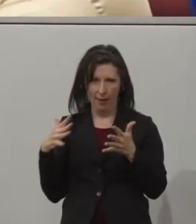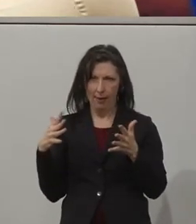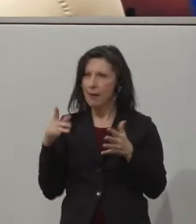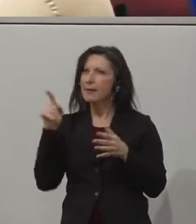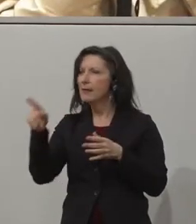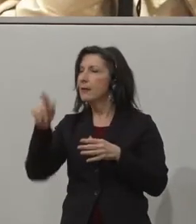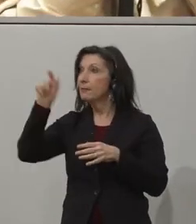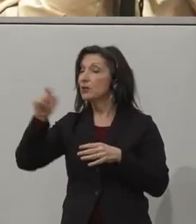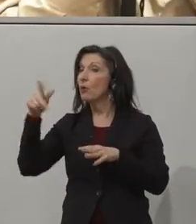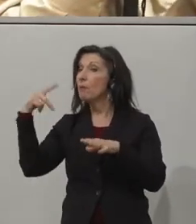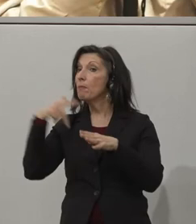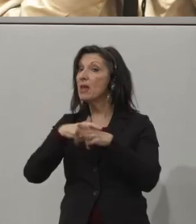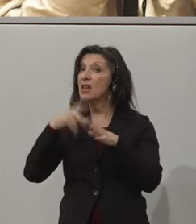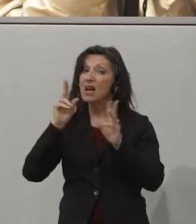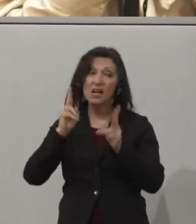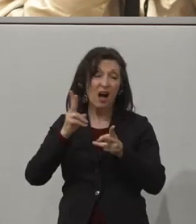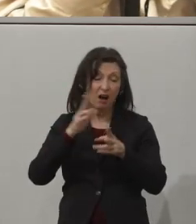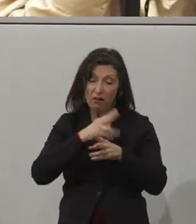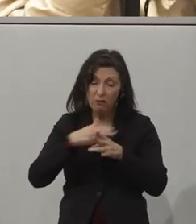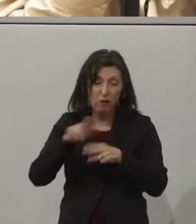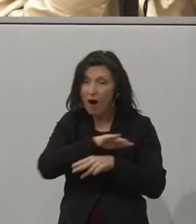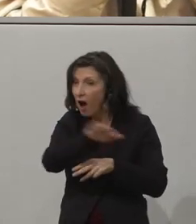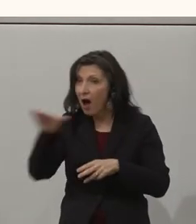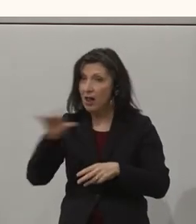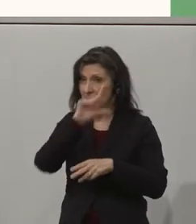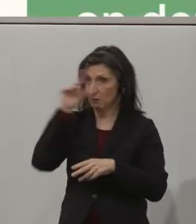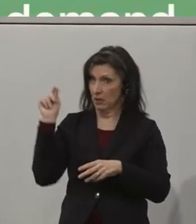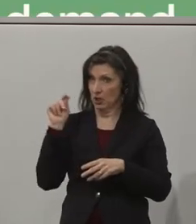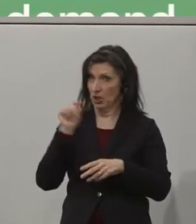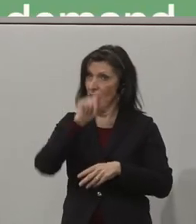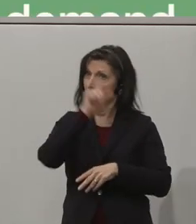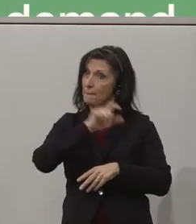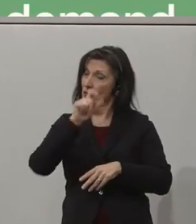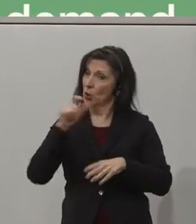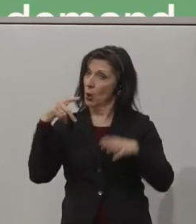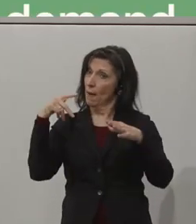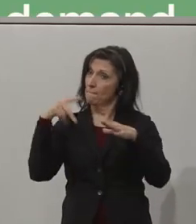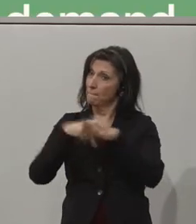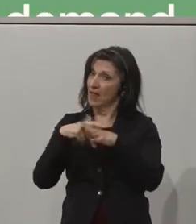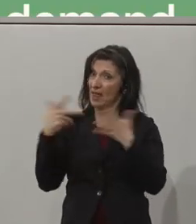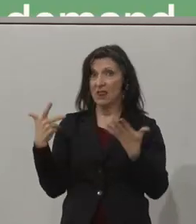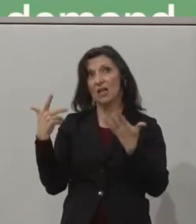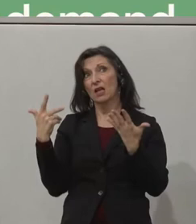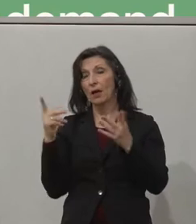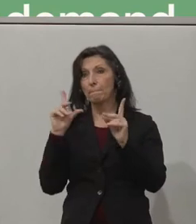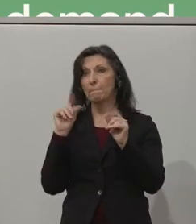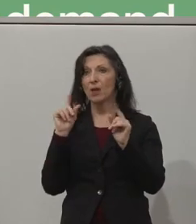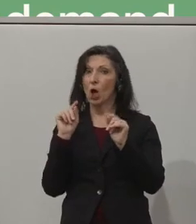Fable is flexible employment. For companies, Fable is on-demand access to experts.